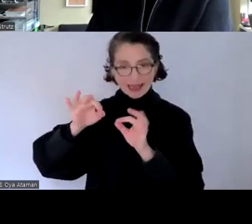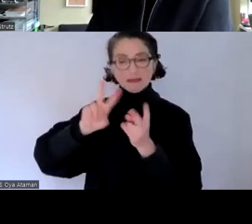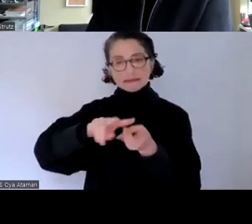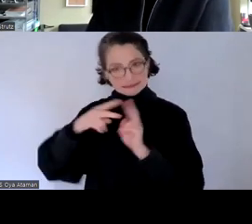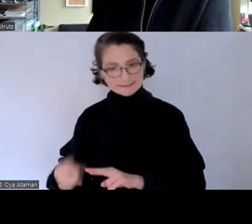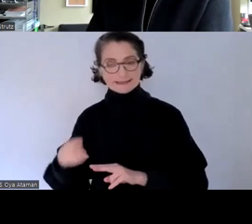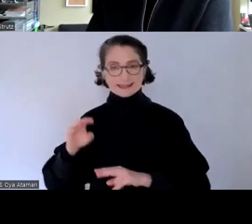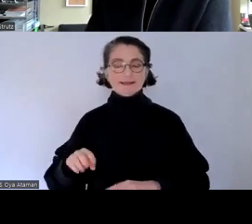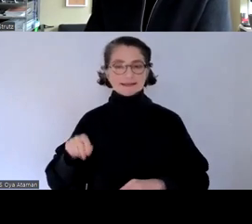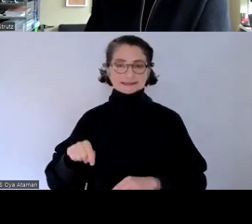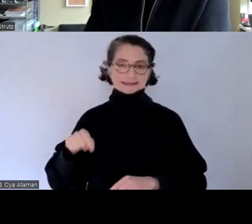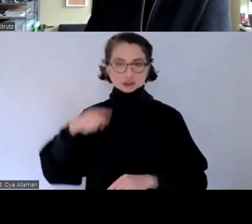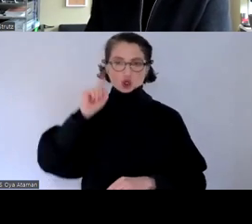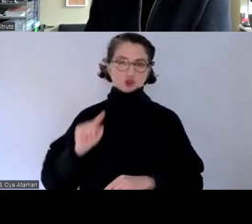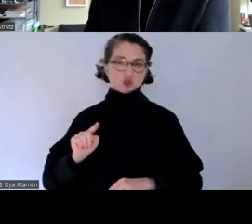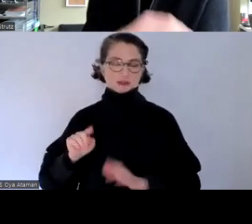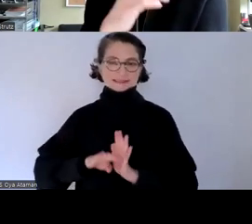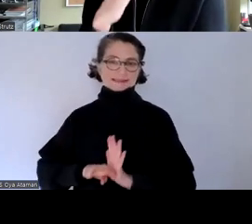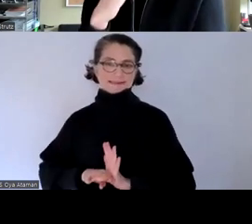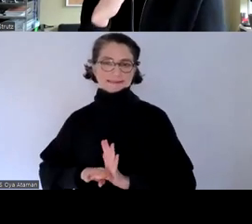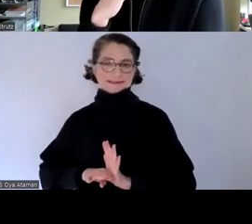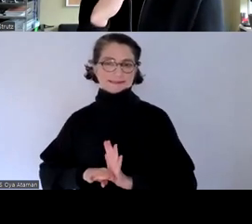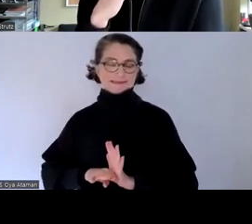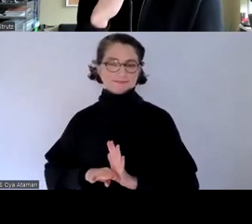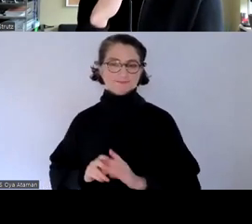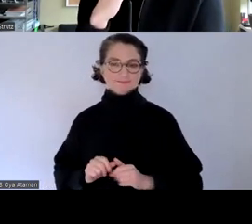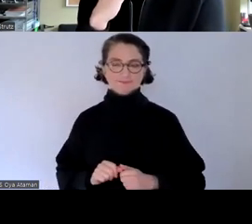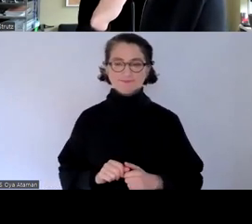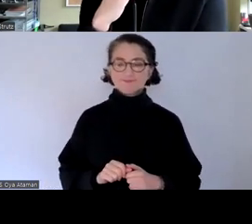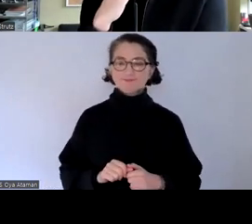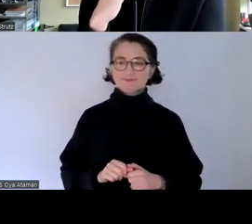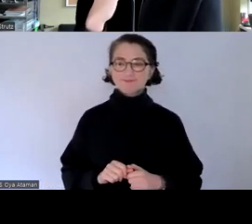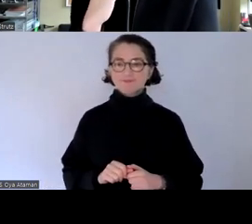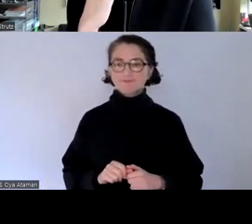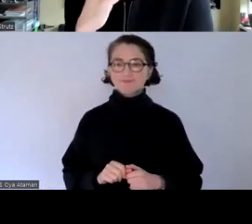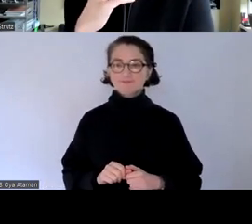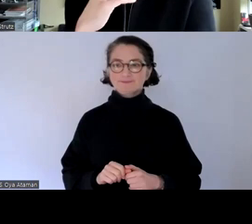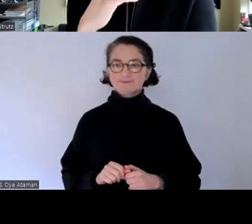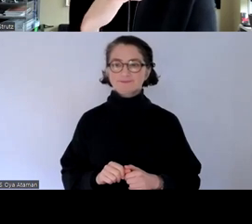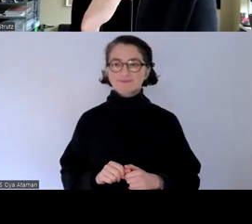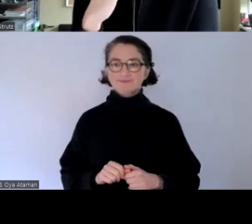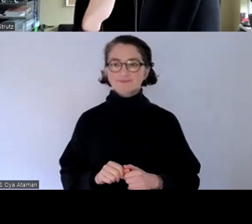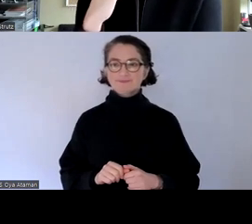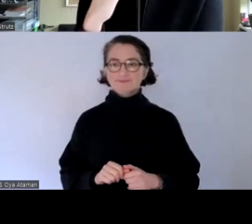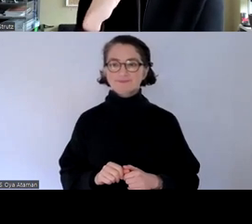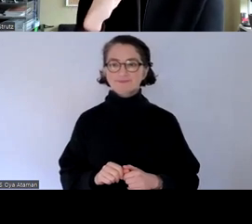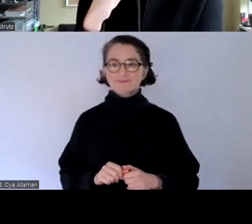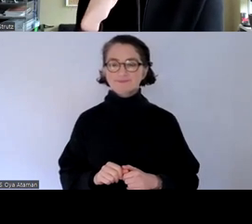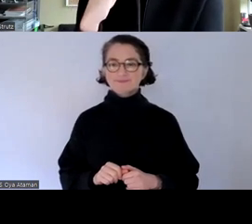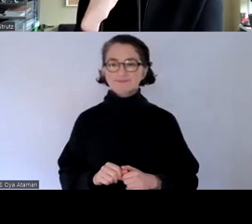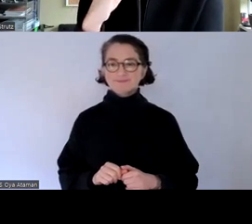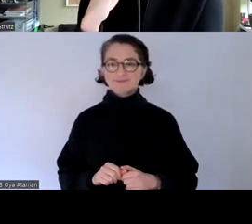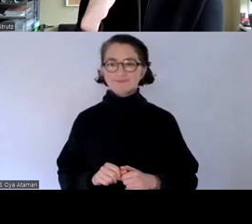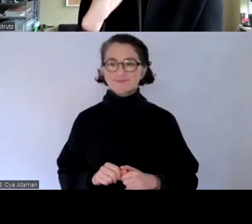und eben zu einem deutschen recht macht in dem zusammenhang sozusagen